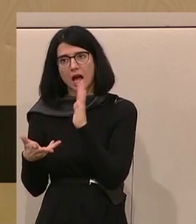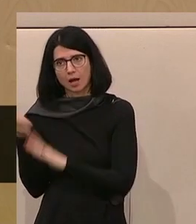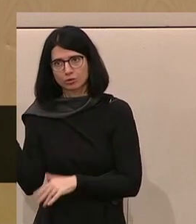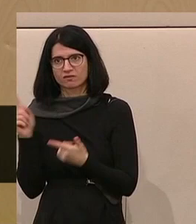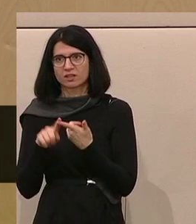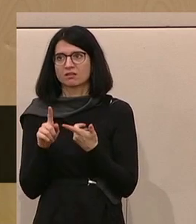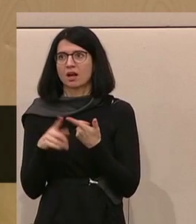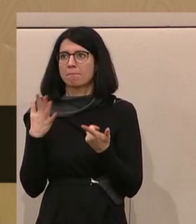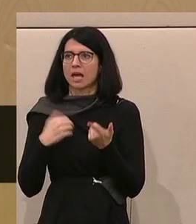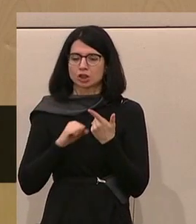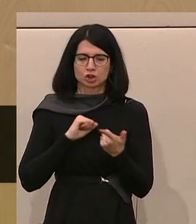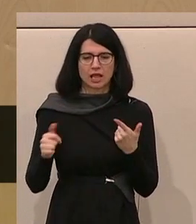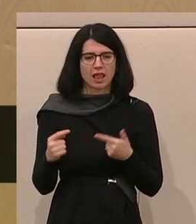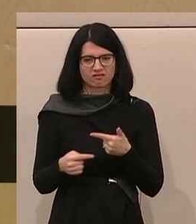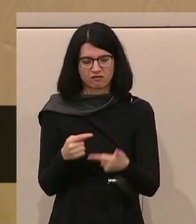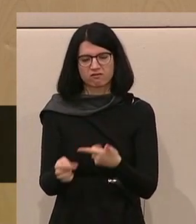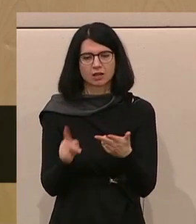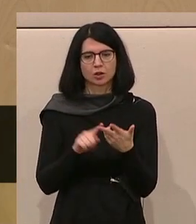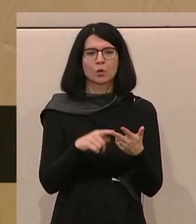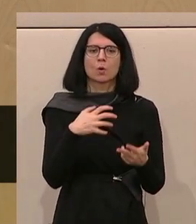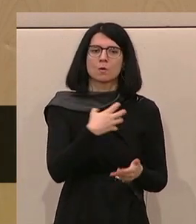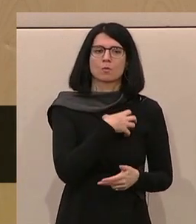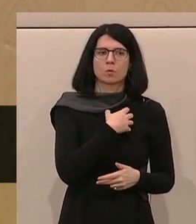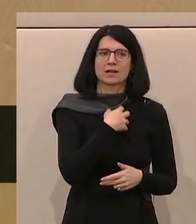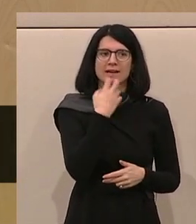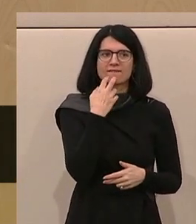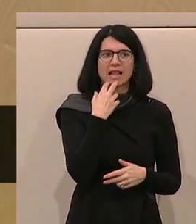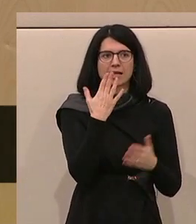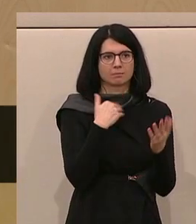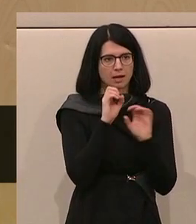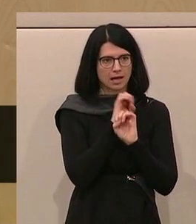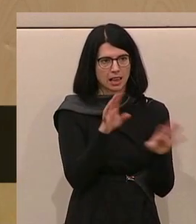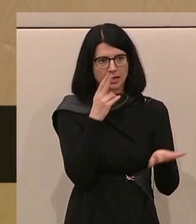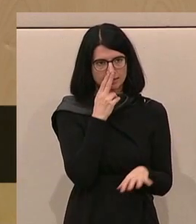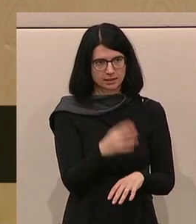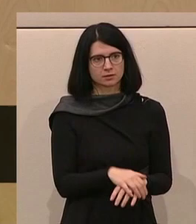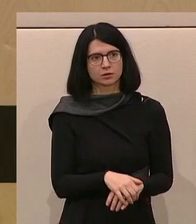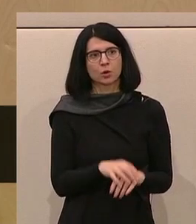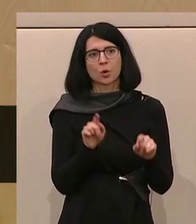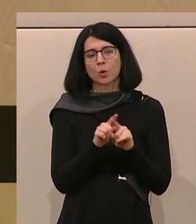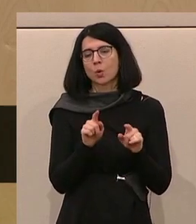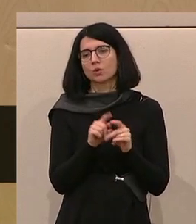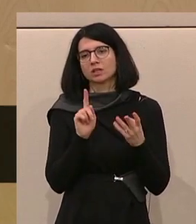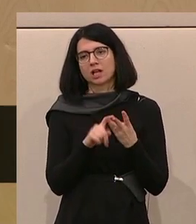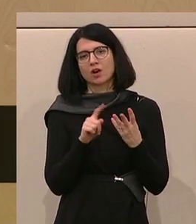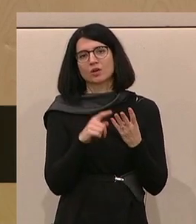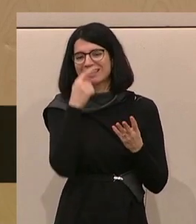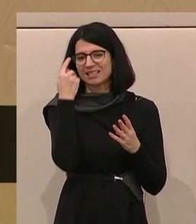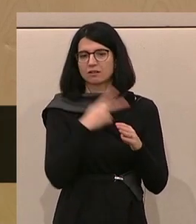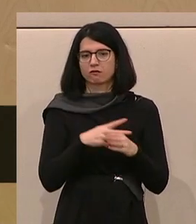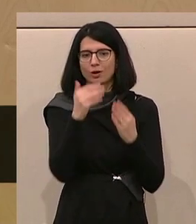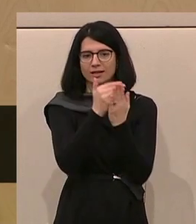beschleunigen, den Bürgerwillen nachvollziehen und das Ganze sinnvoll in Gesetze gießen.